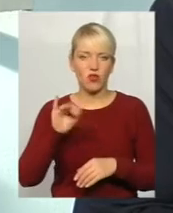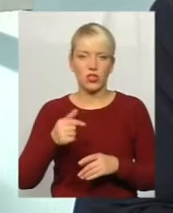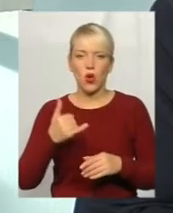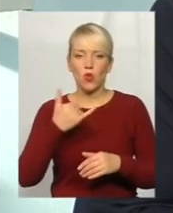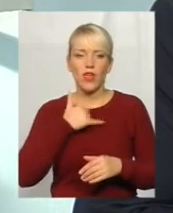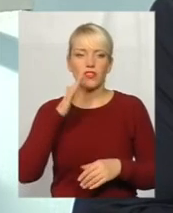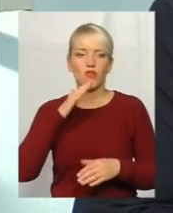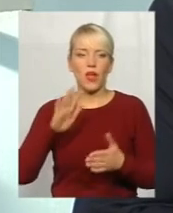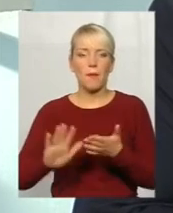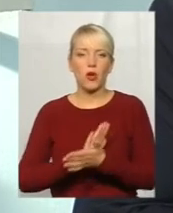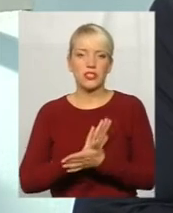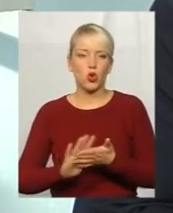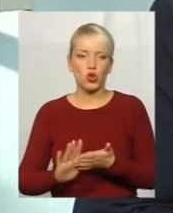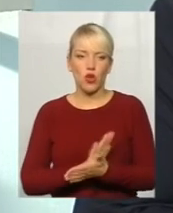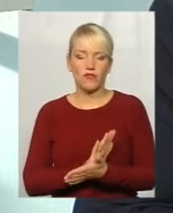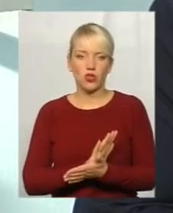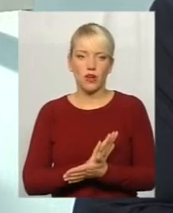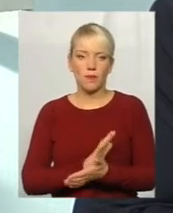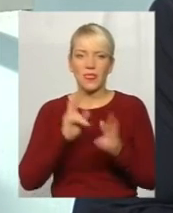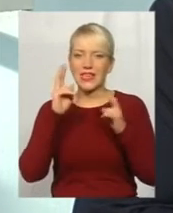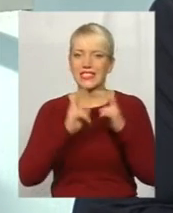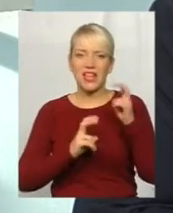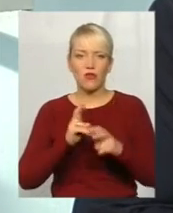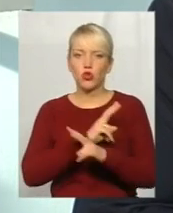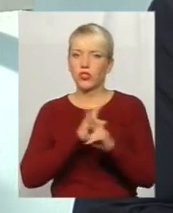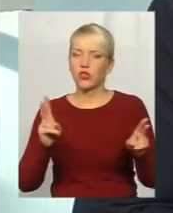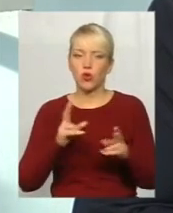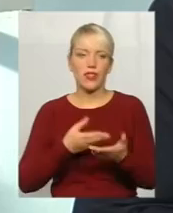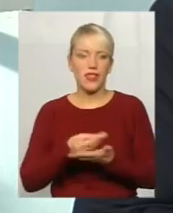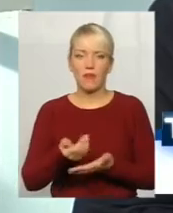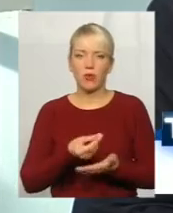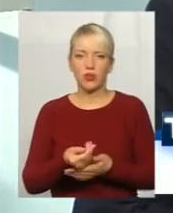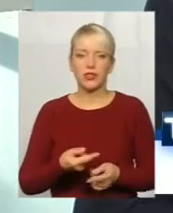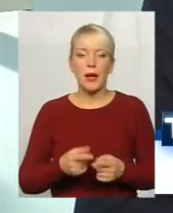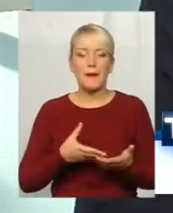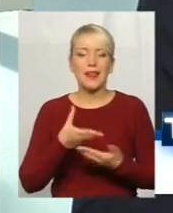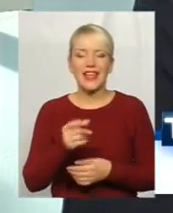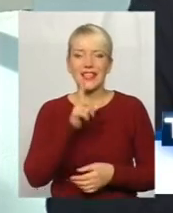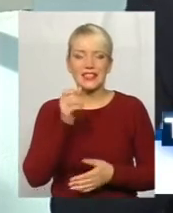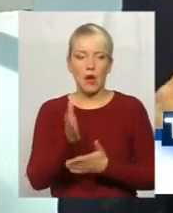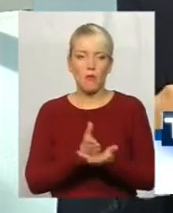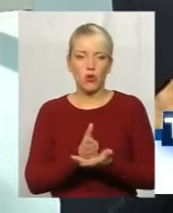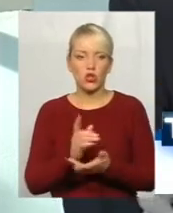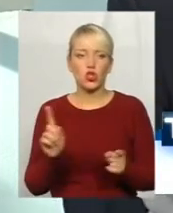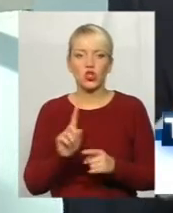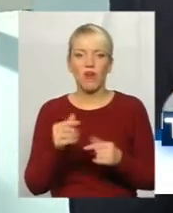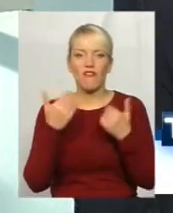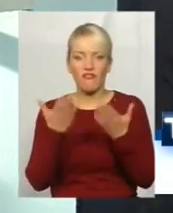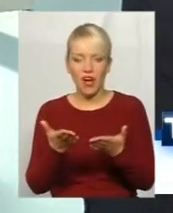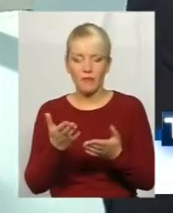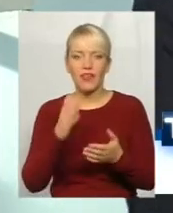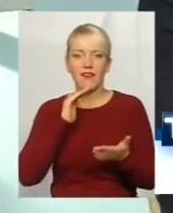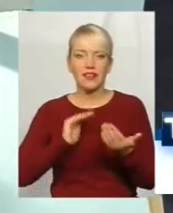безкоштовно. За воду ніхто не платить. Платять за послугу. Це то, що вам воду